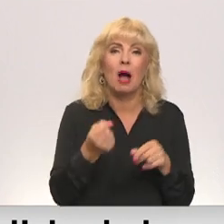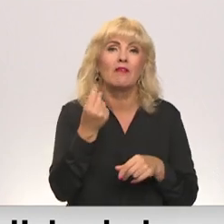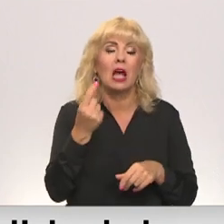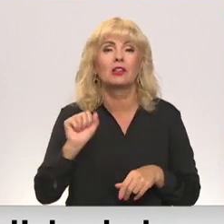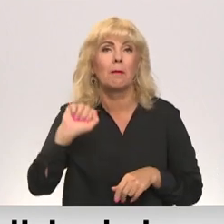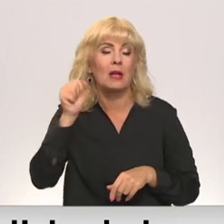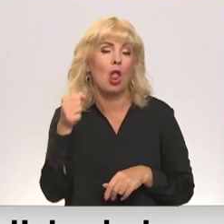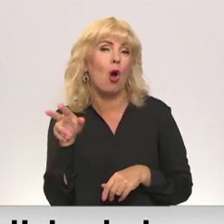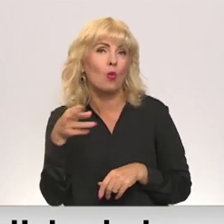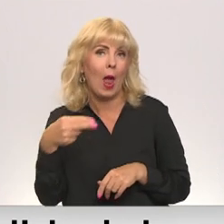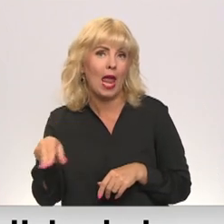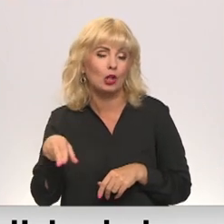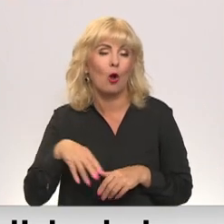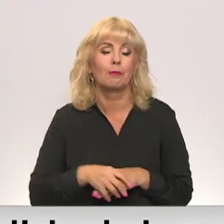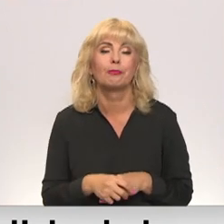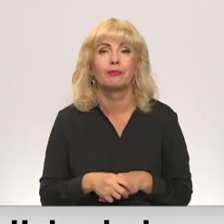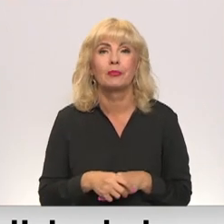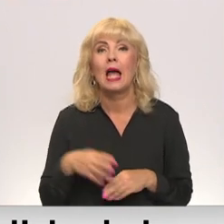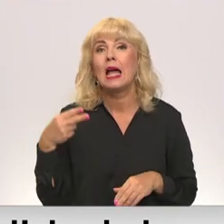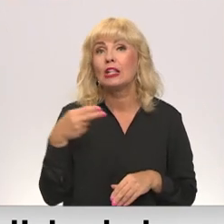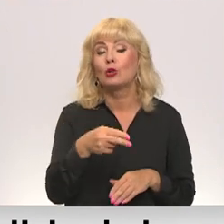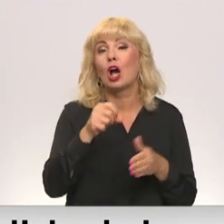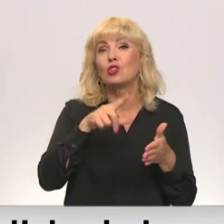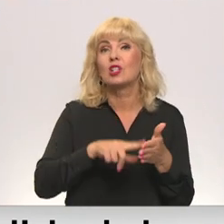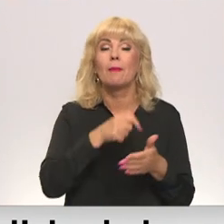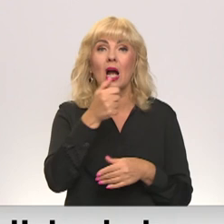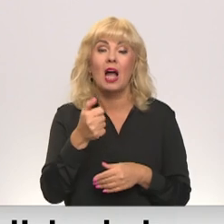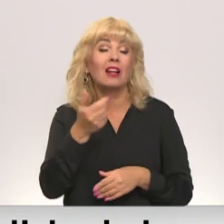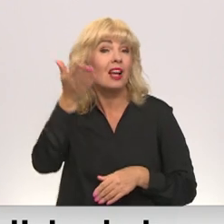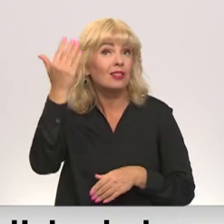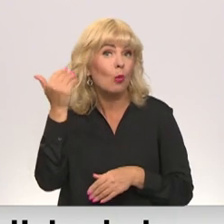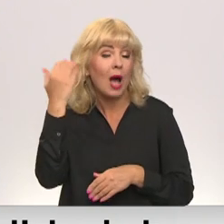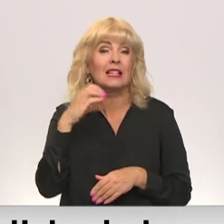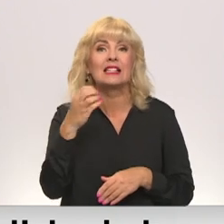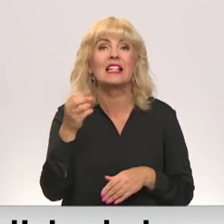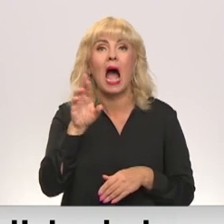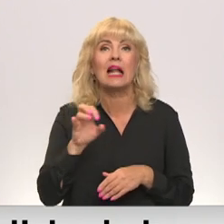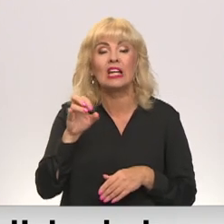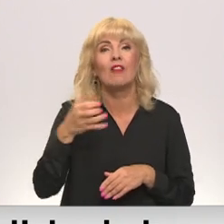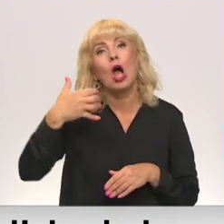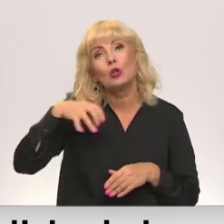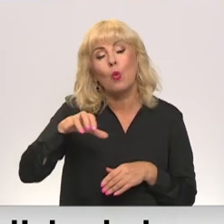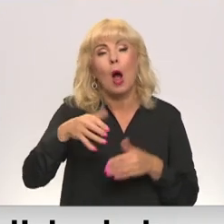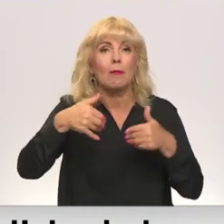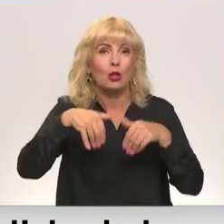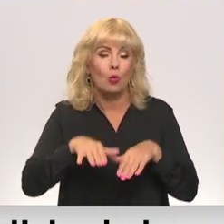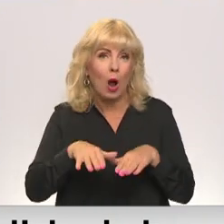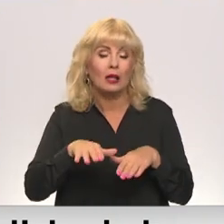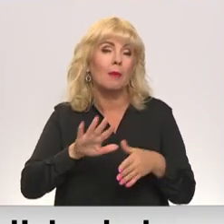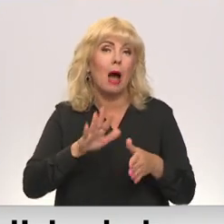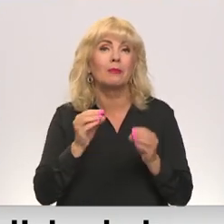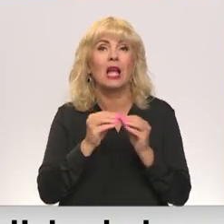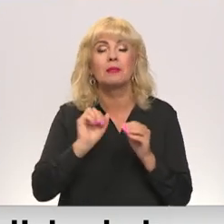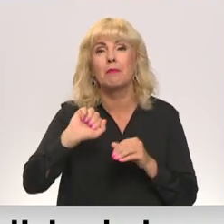miljonus eiro. 2017. gadā toreizējā Carnikavas novada doma nolēma par aptuveni 10